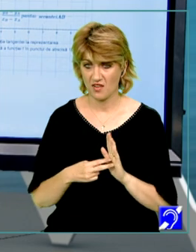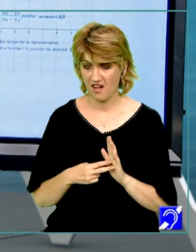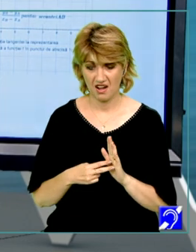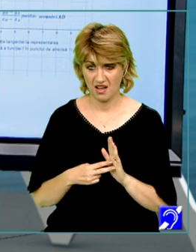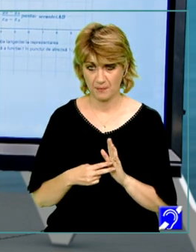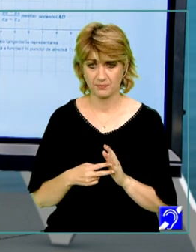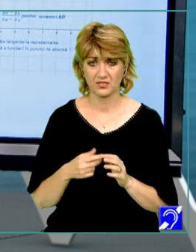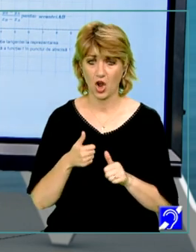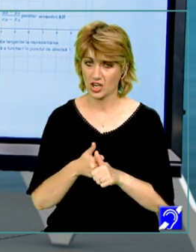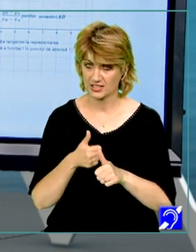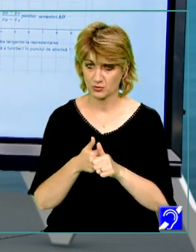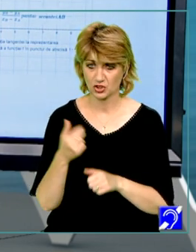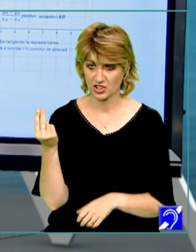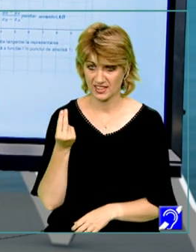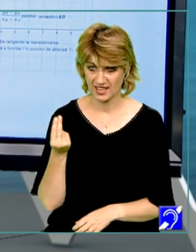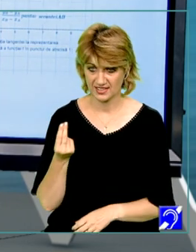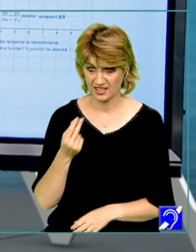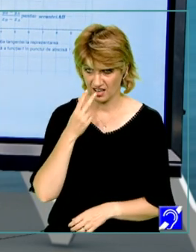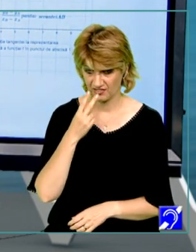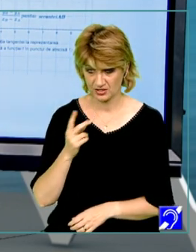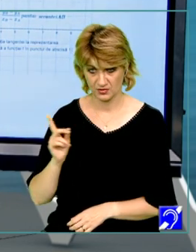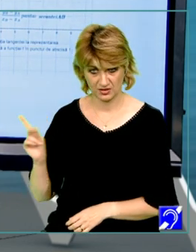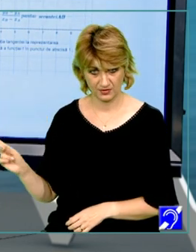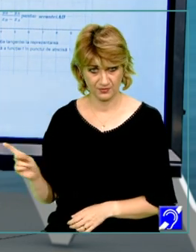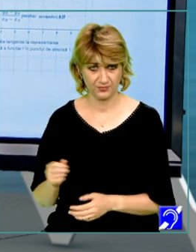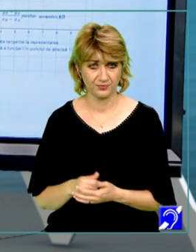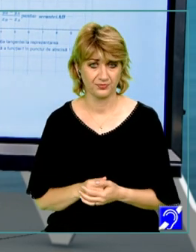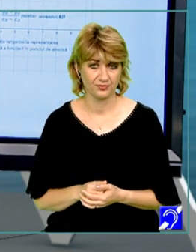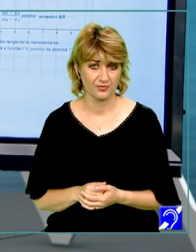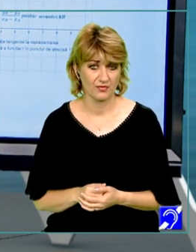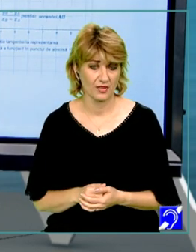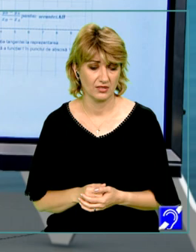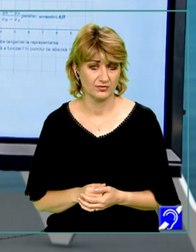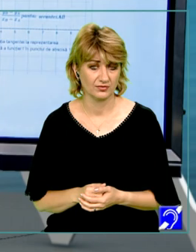corespunde și desenului reprezentării grafice pe care am evidențiat-o.